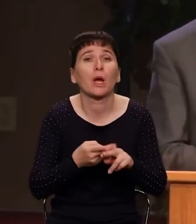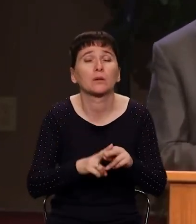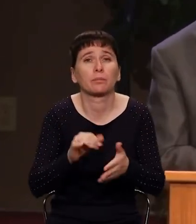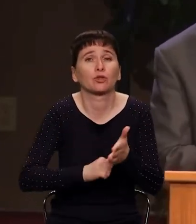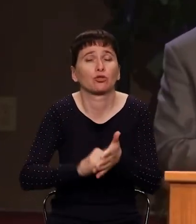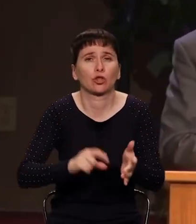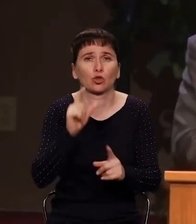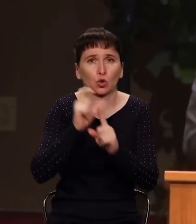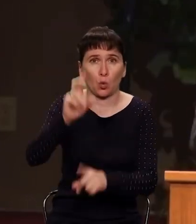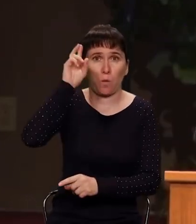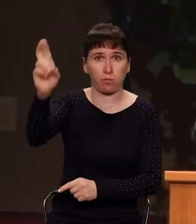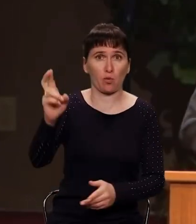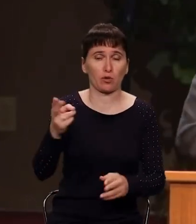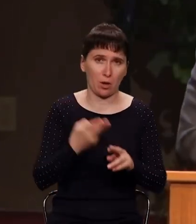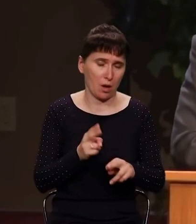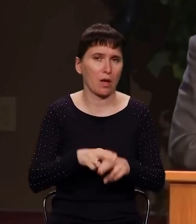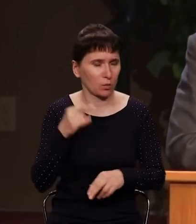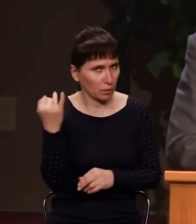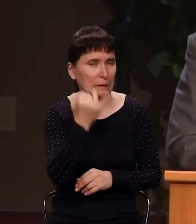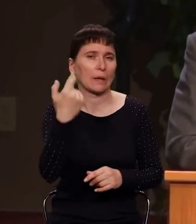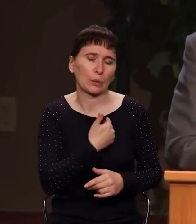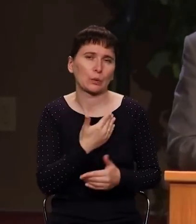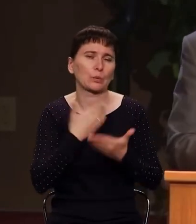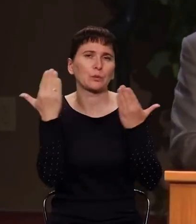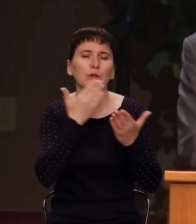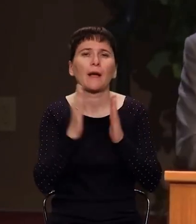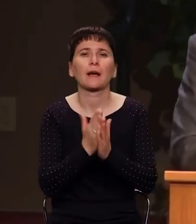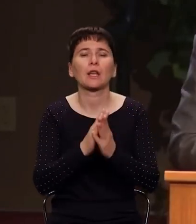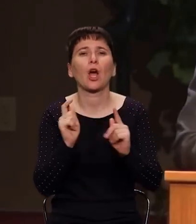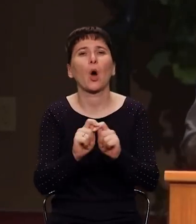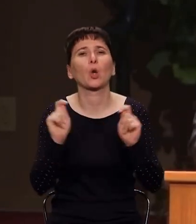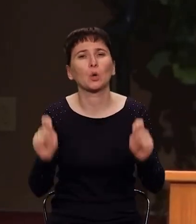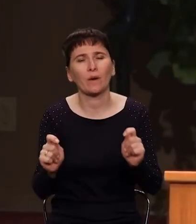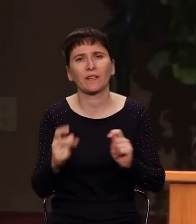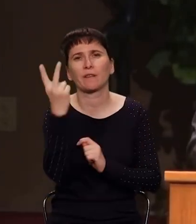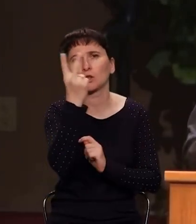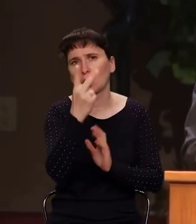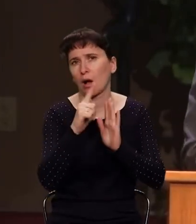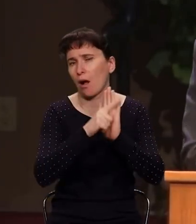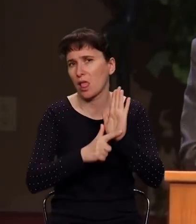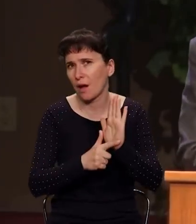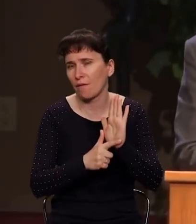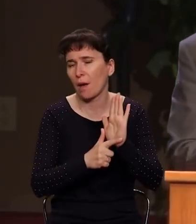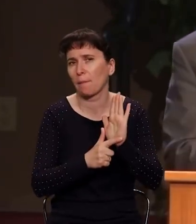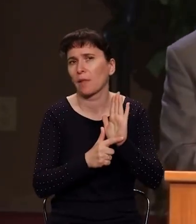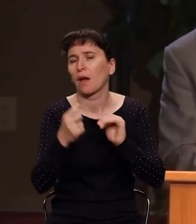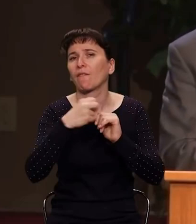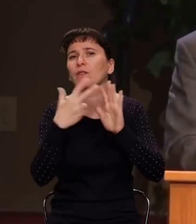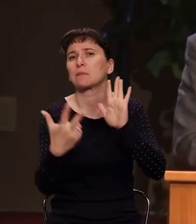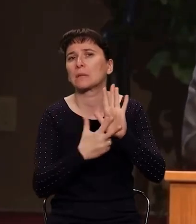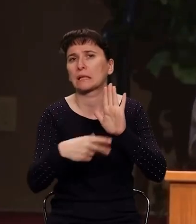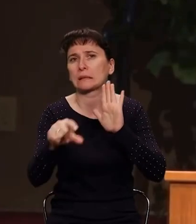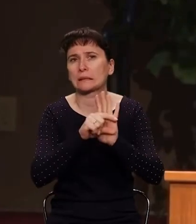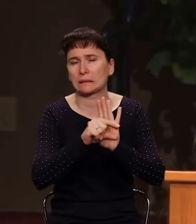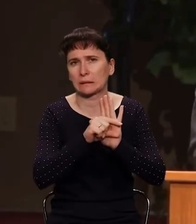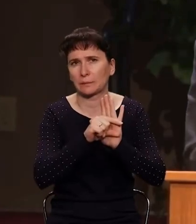Одно из самых загадочных писем я хочу прочитать сейчас. Это книга Откровения, 2 глава, с 18 текста.